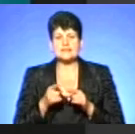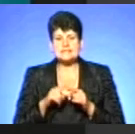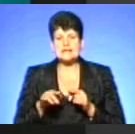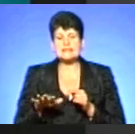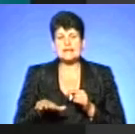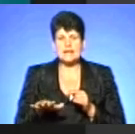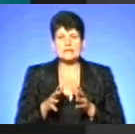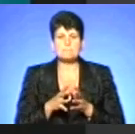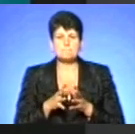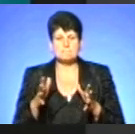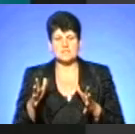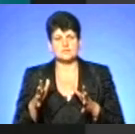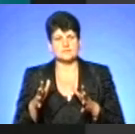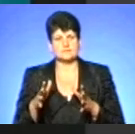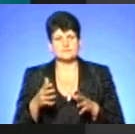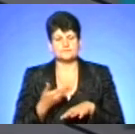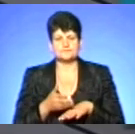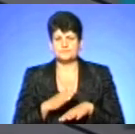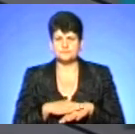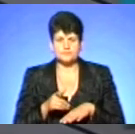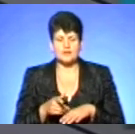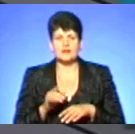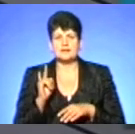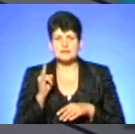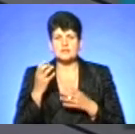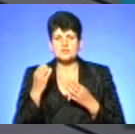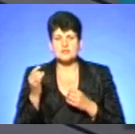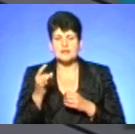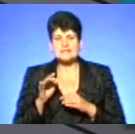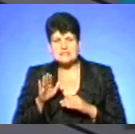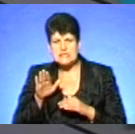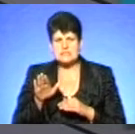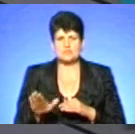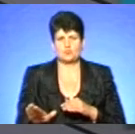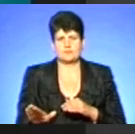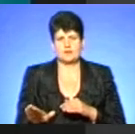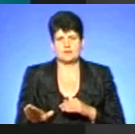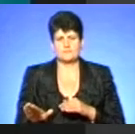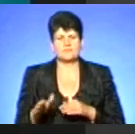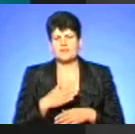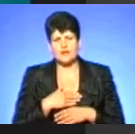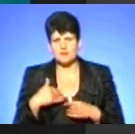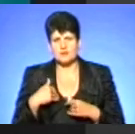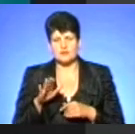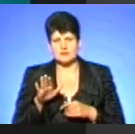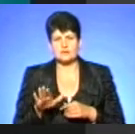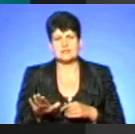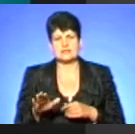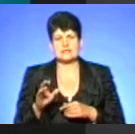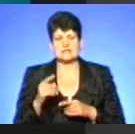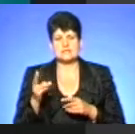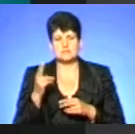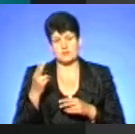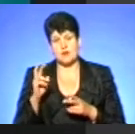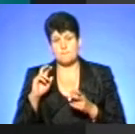на змію. Вона повернулася і вкусила. У нас є порада лікаря. Що робити, якщо все-таки вас вразила змія? Як надати першу